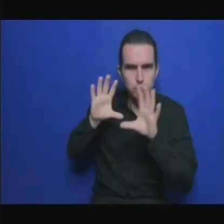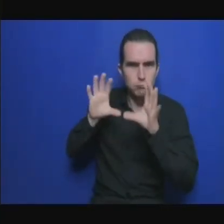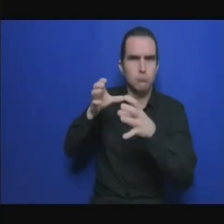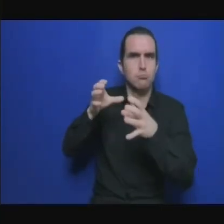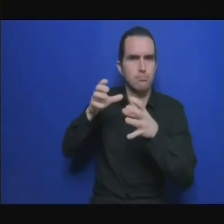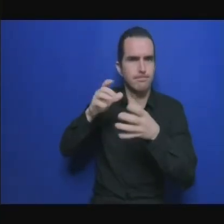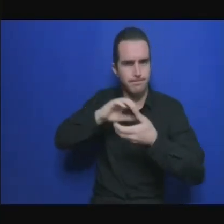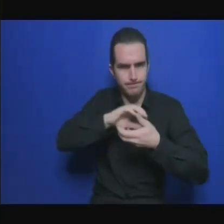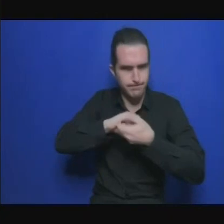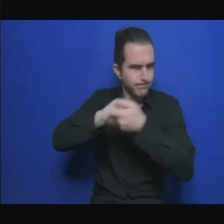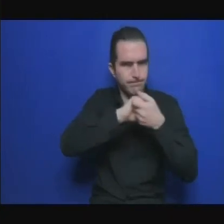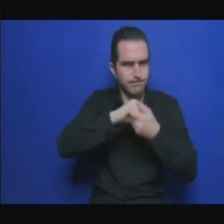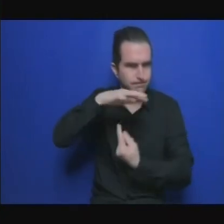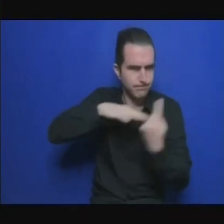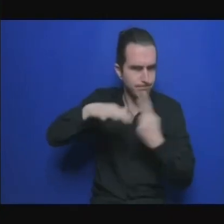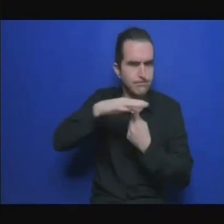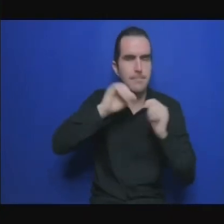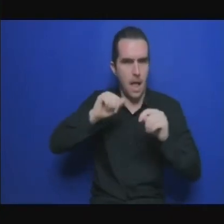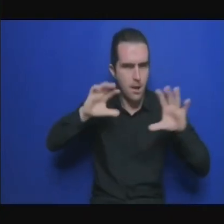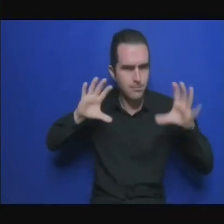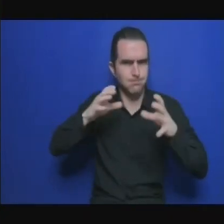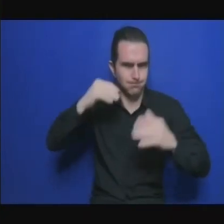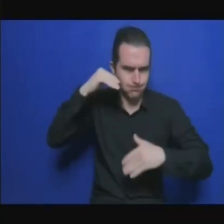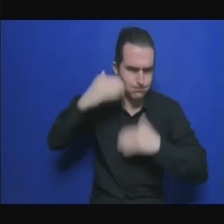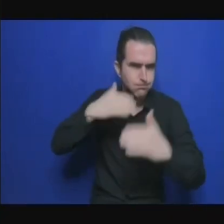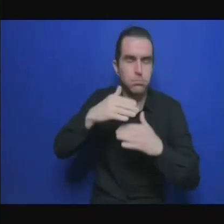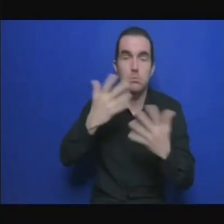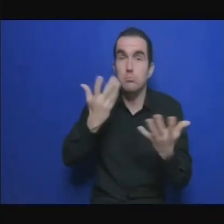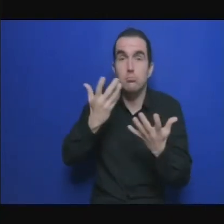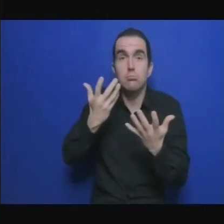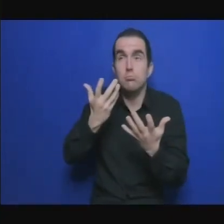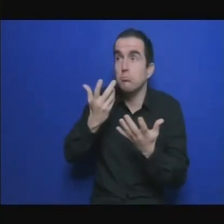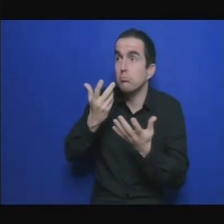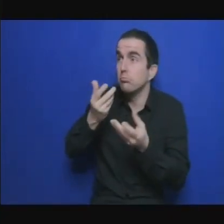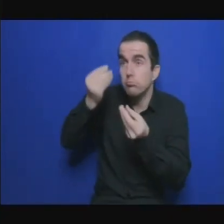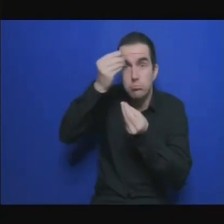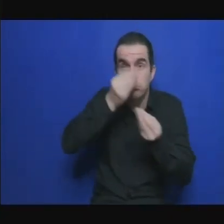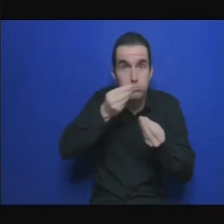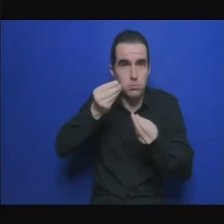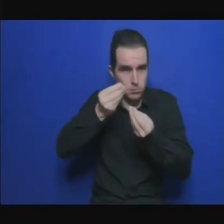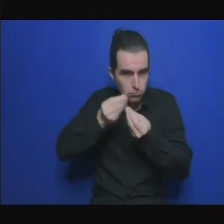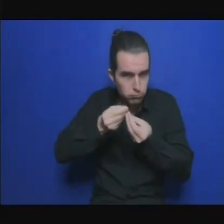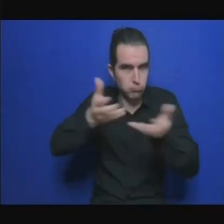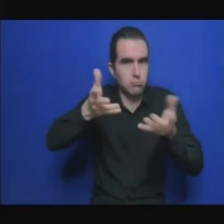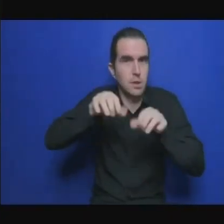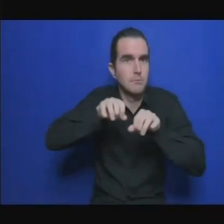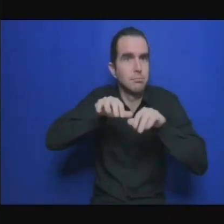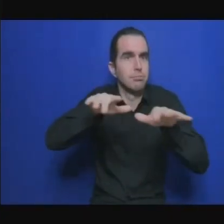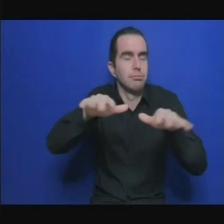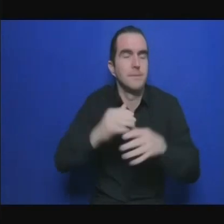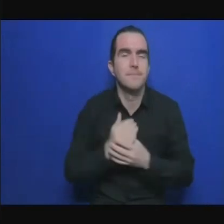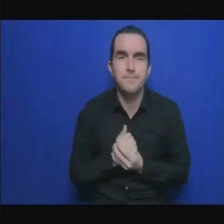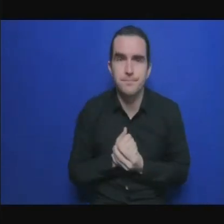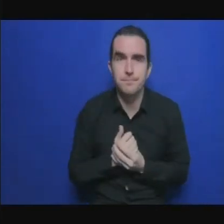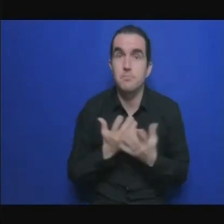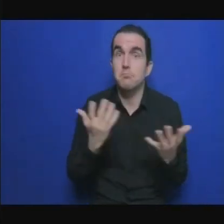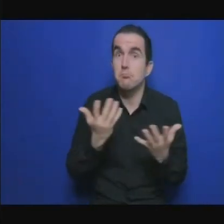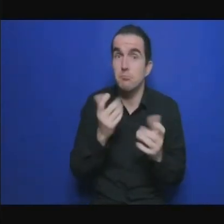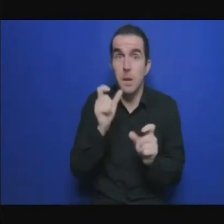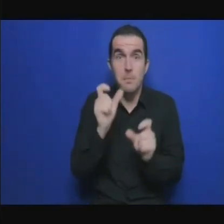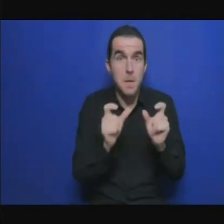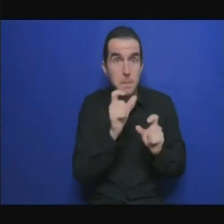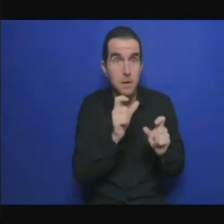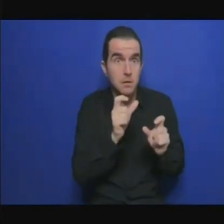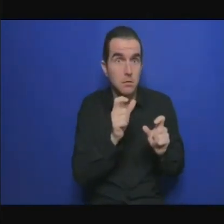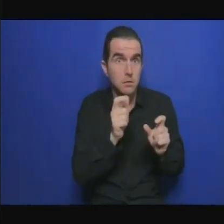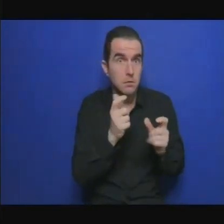comme nous l'avons dit les personnes qui vont être touchées par les questions du climat de l'accès à l'énergie ce sont des personnes qui se